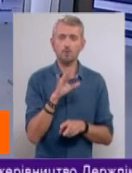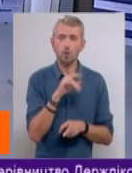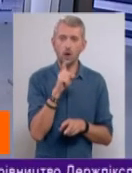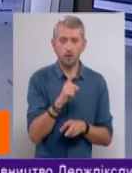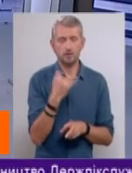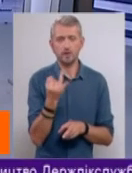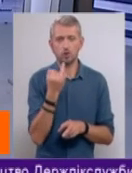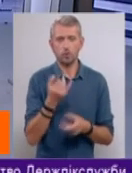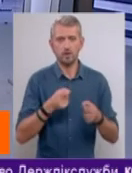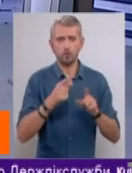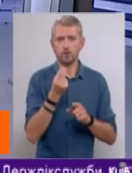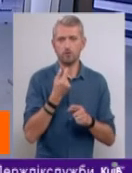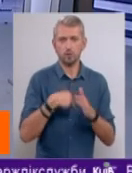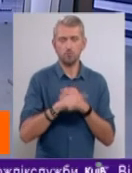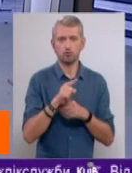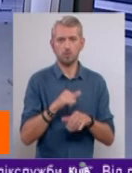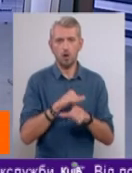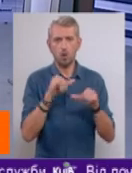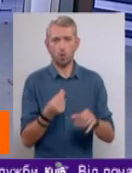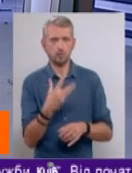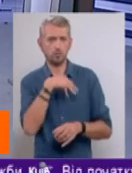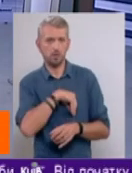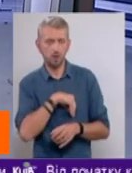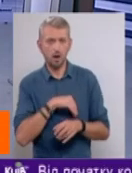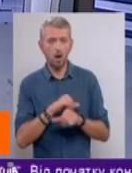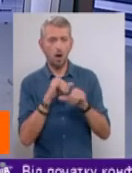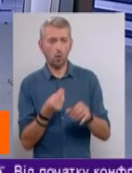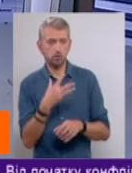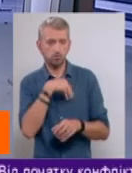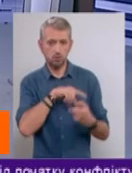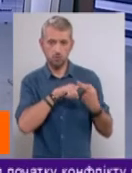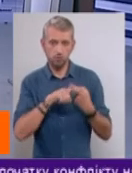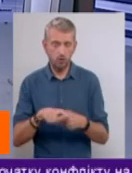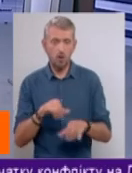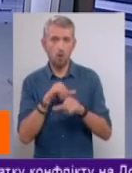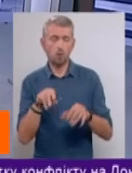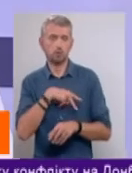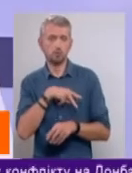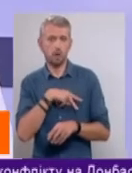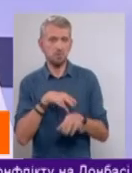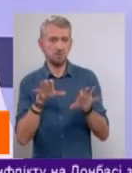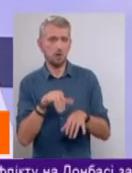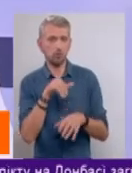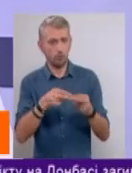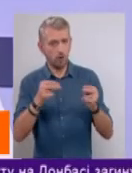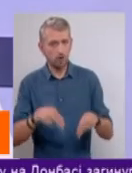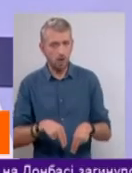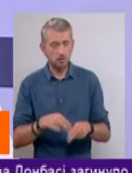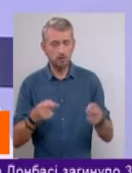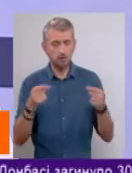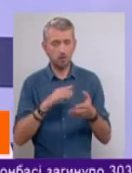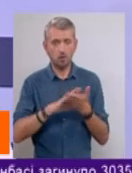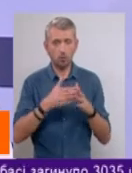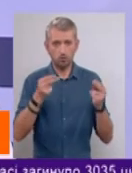заінтересован в рості тарифів, тому що це рост прибыли. Рост прибыли – це рост премій председателя НАК «Нафтогаз України». У нього контракт. А согласно